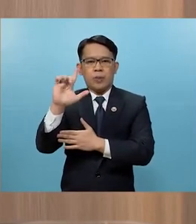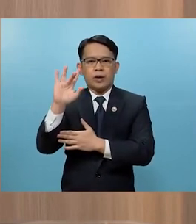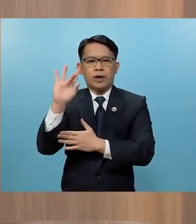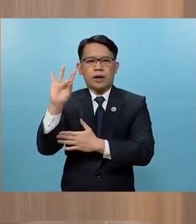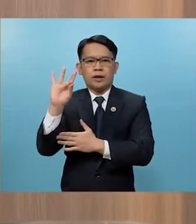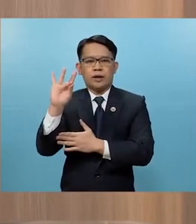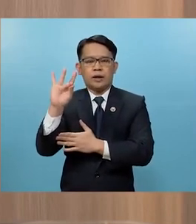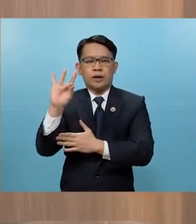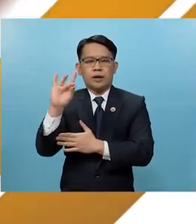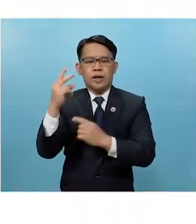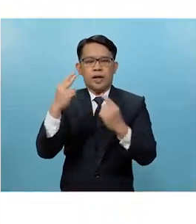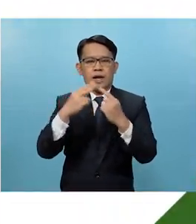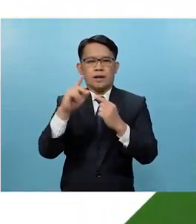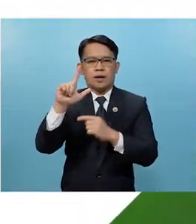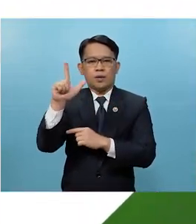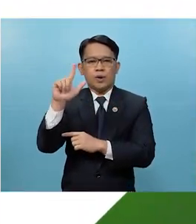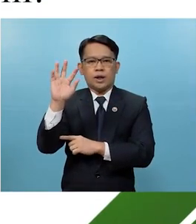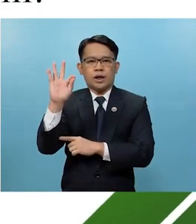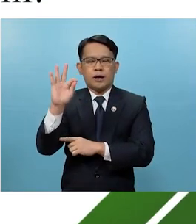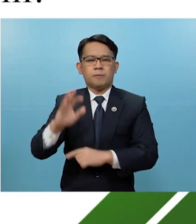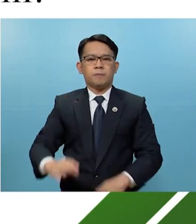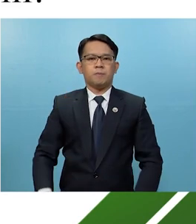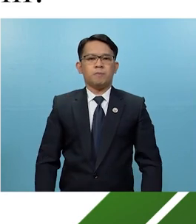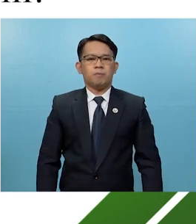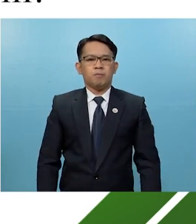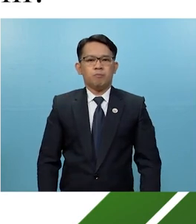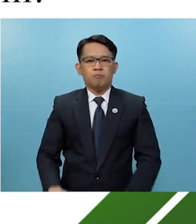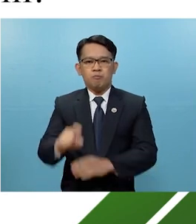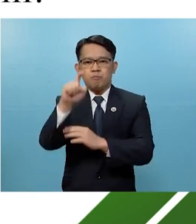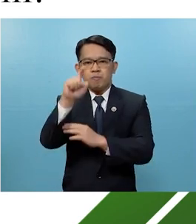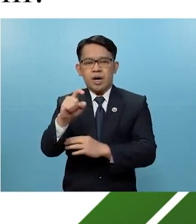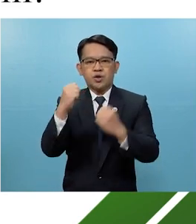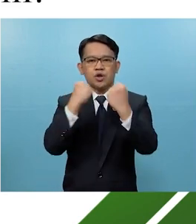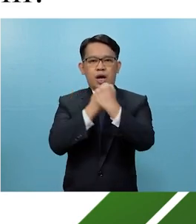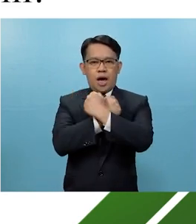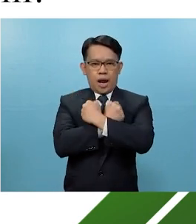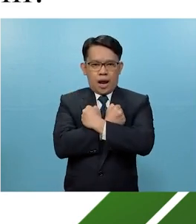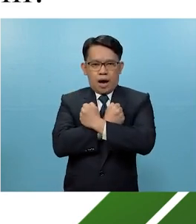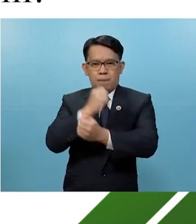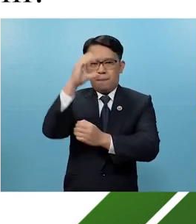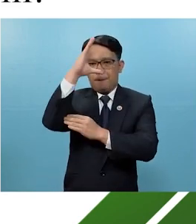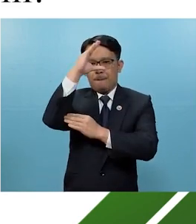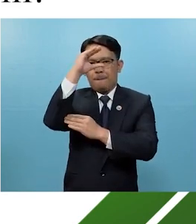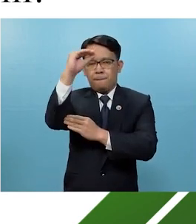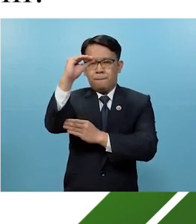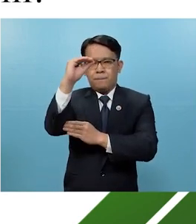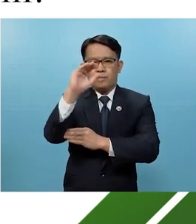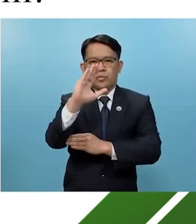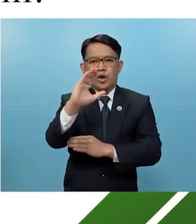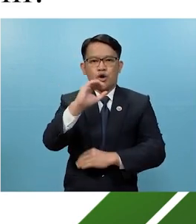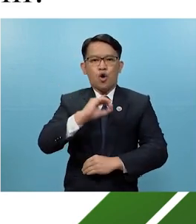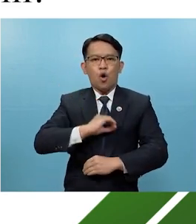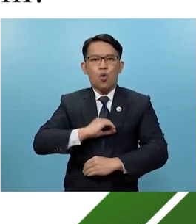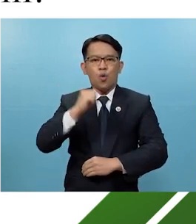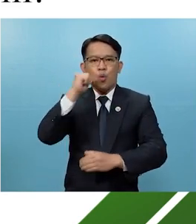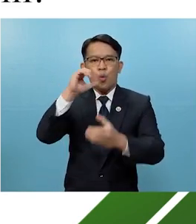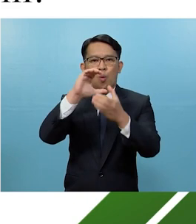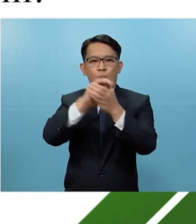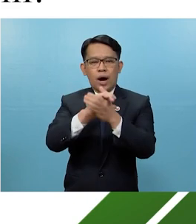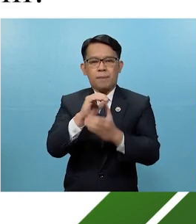hanggang 29 Dapat mahalin ng mga lalaki ang kanika nilang asawa